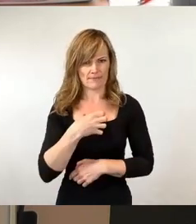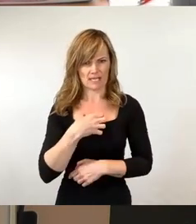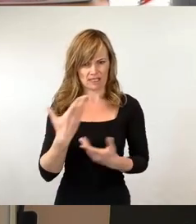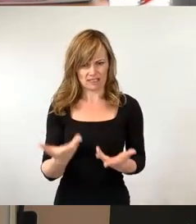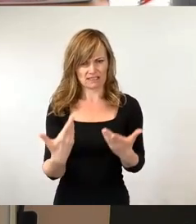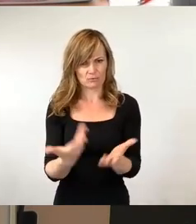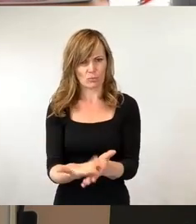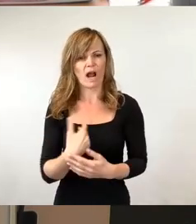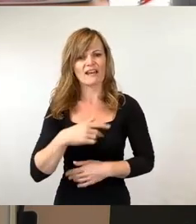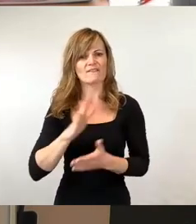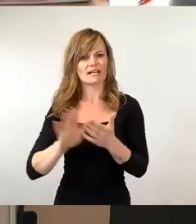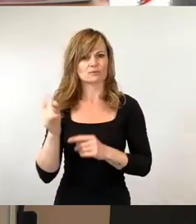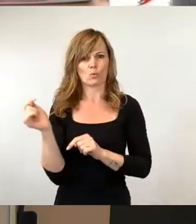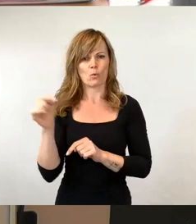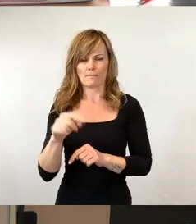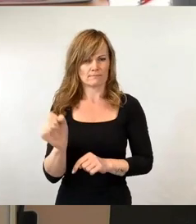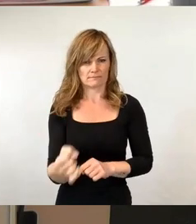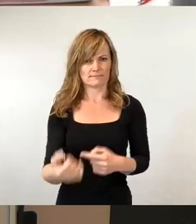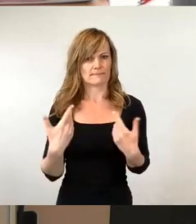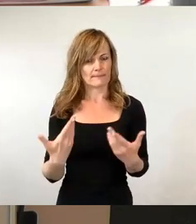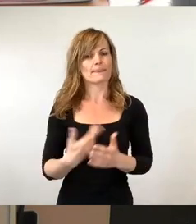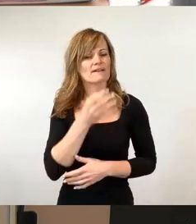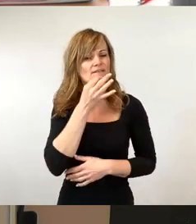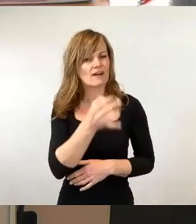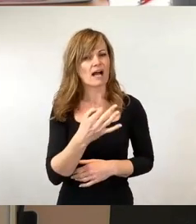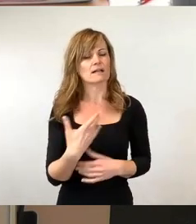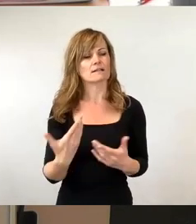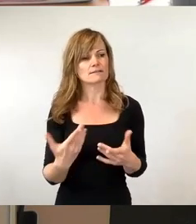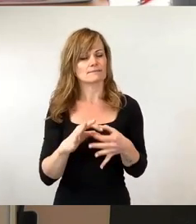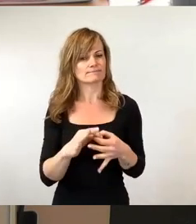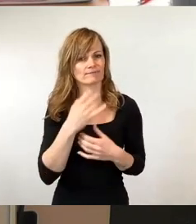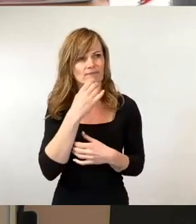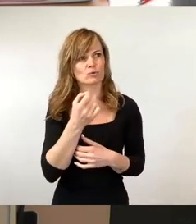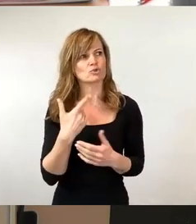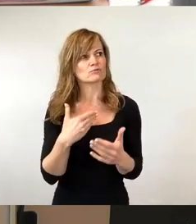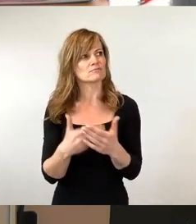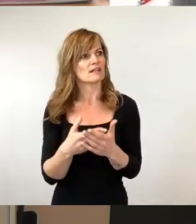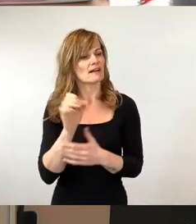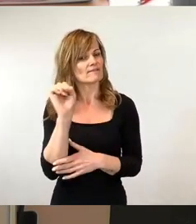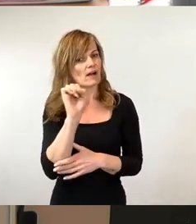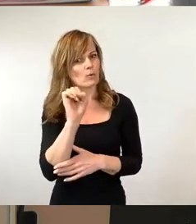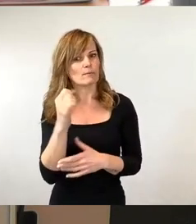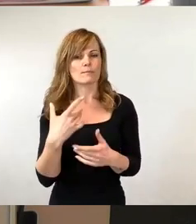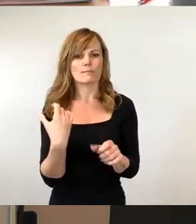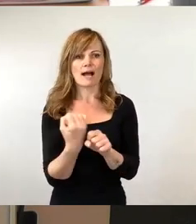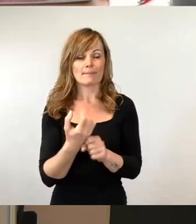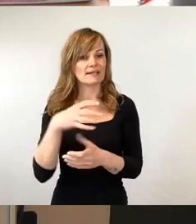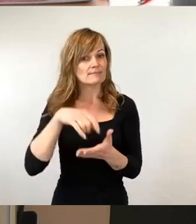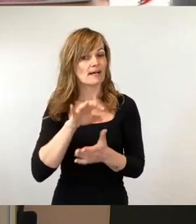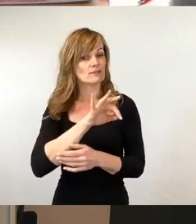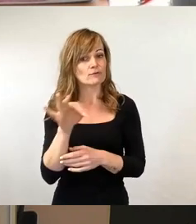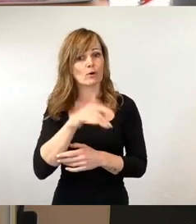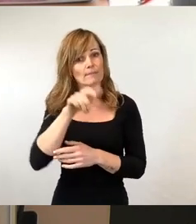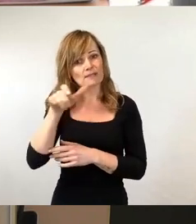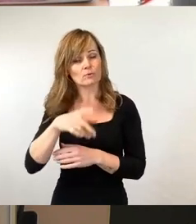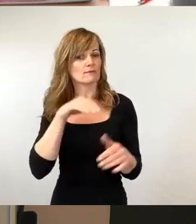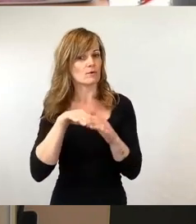Wenn man sich der Frage nähern will, warum der Zugang zum Arbeitsmarkt für Geflüchtete so schwer ist, dann galt ganz